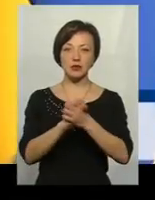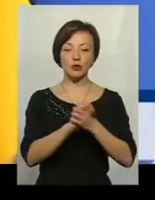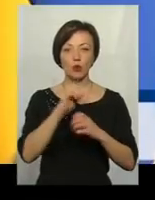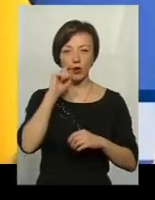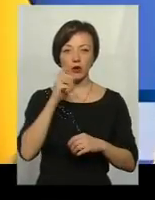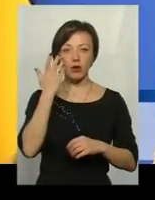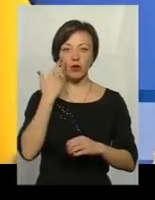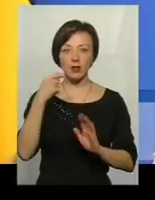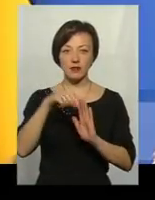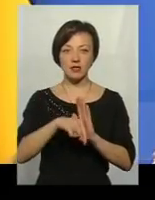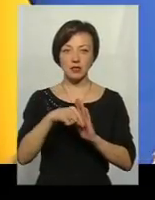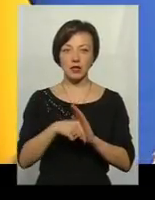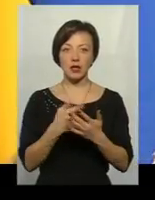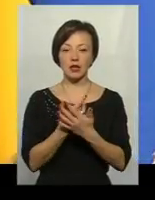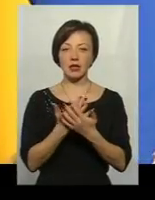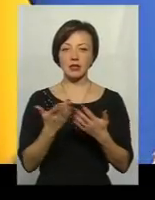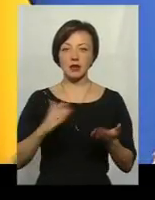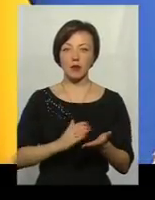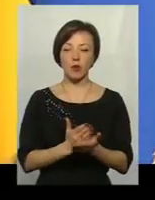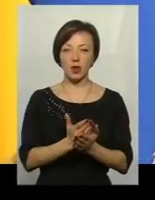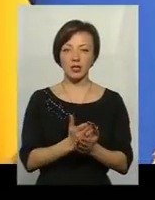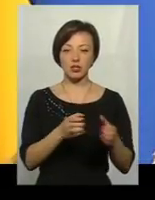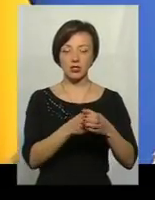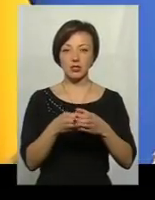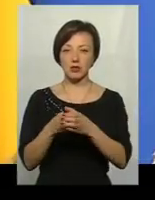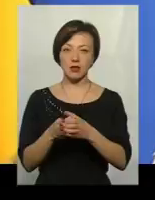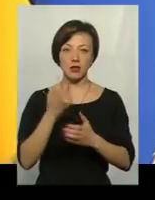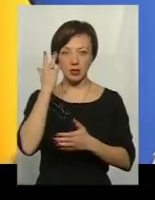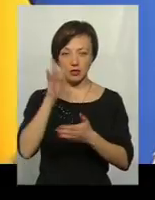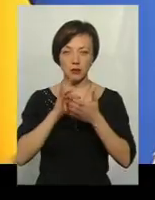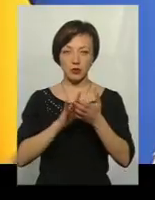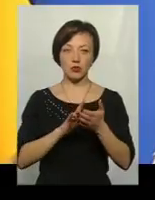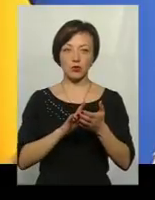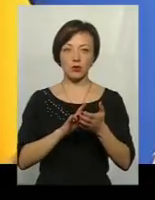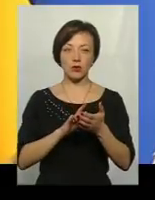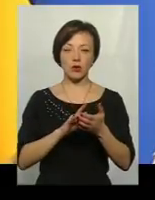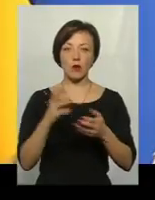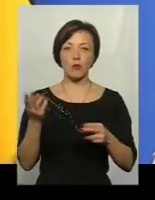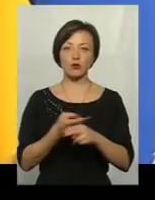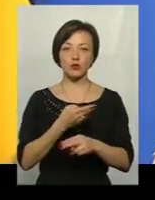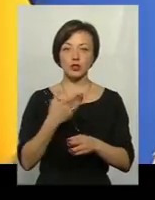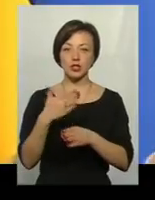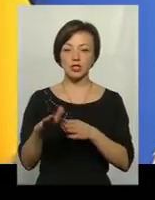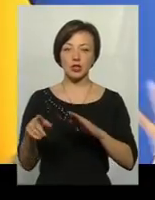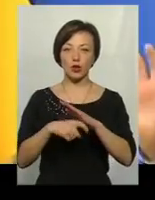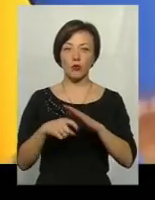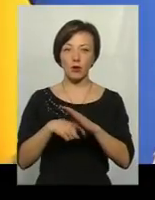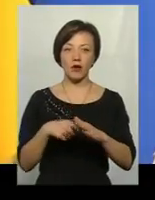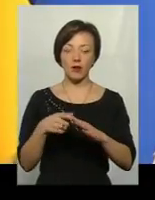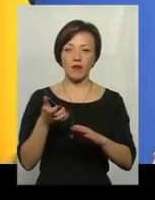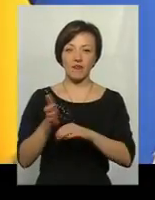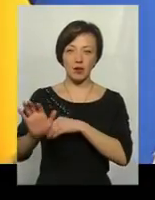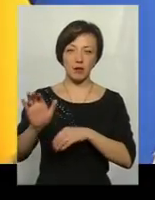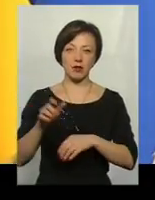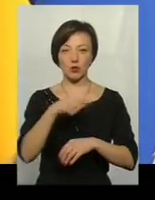коли всередині низка політичних сил поставила собі за мету позбутися частини Донбасу та випхати до